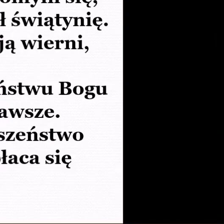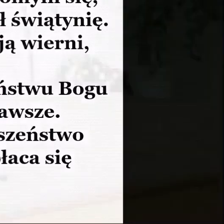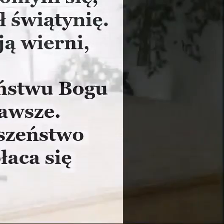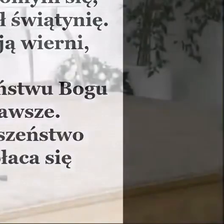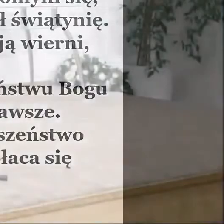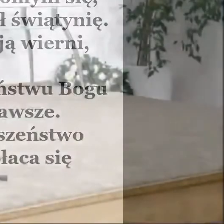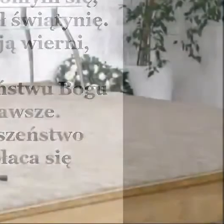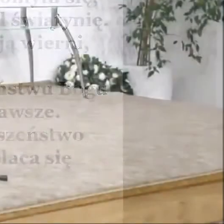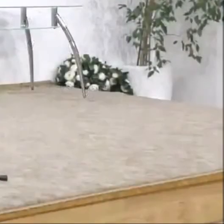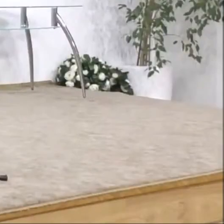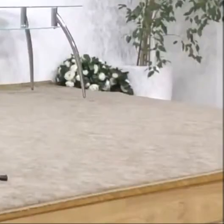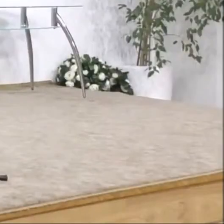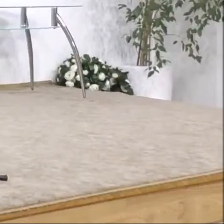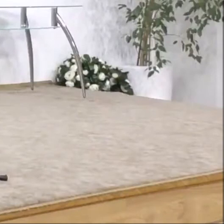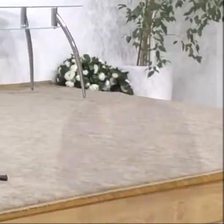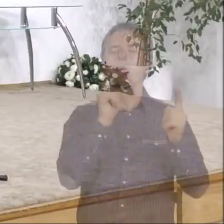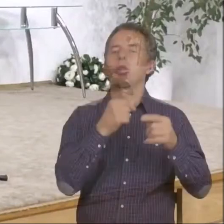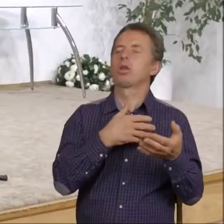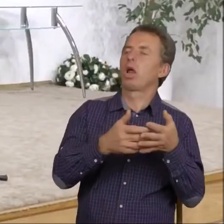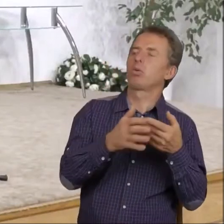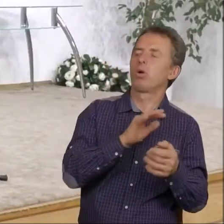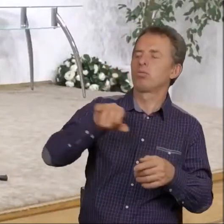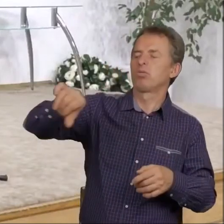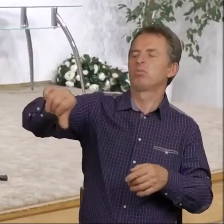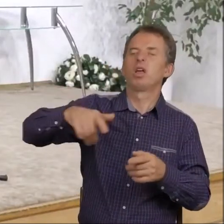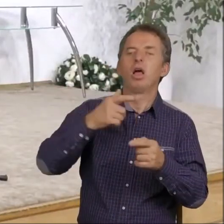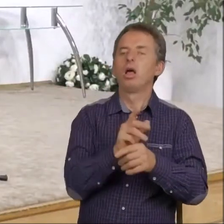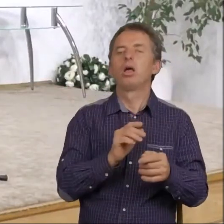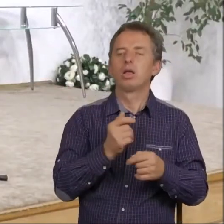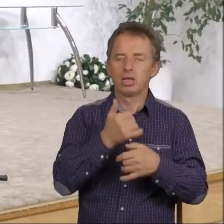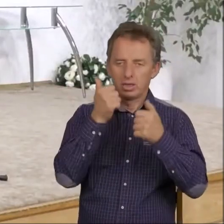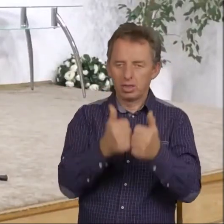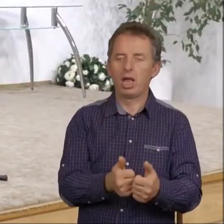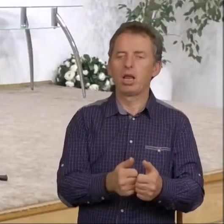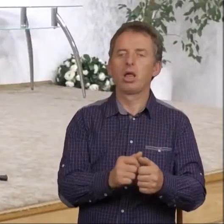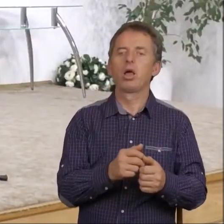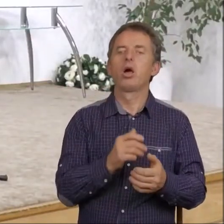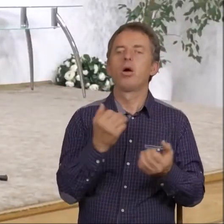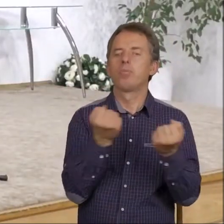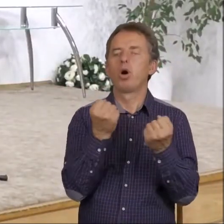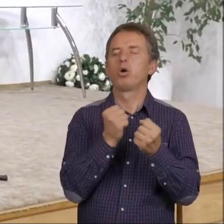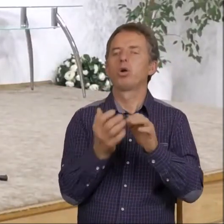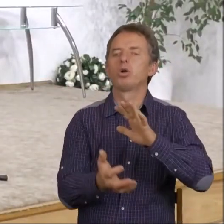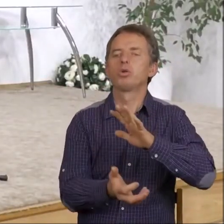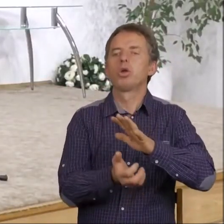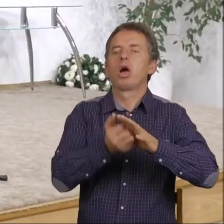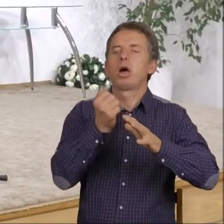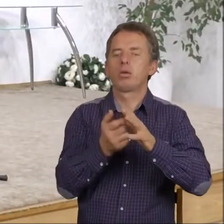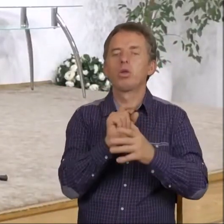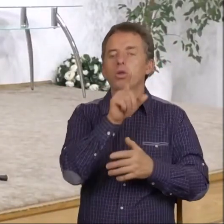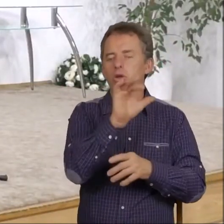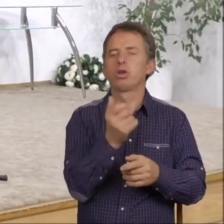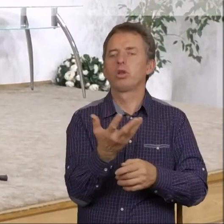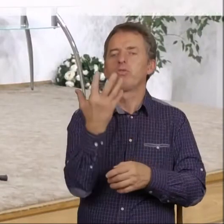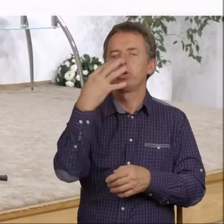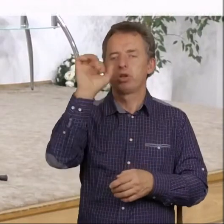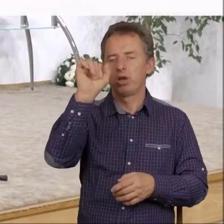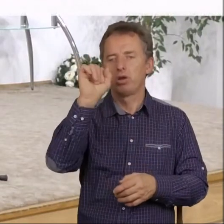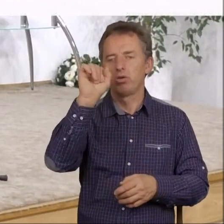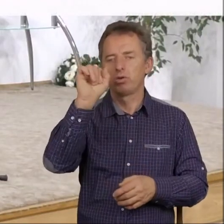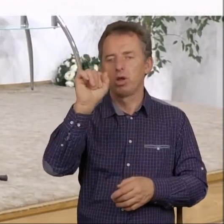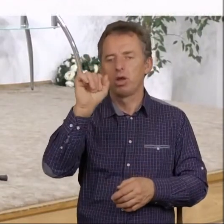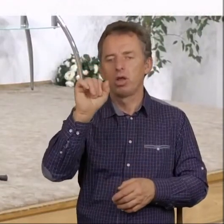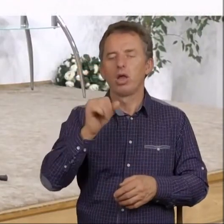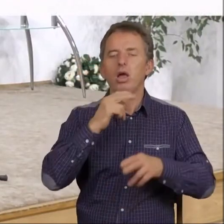za słabych i którzy stale moc czerpią od Boga, to ci zwyciężą. No i